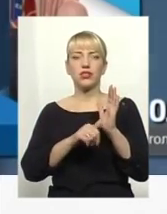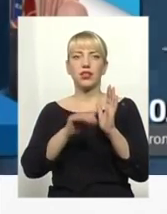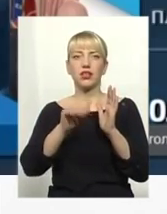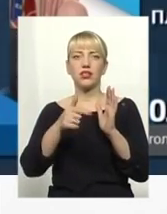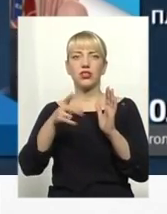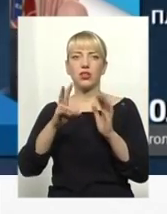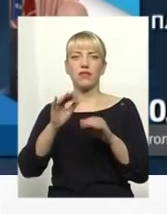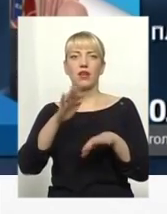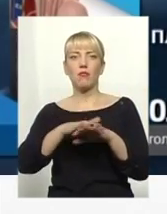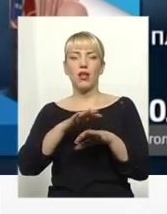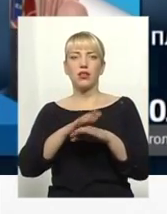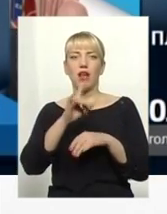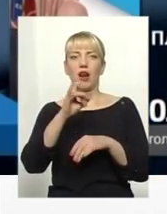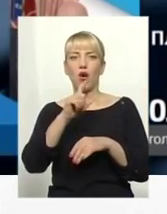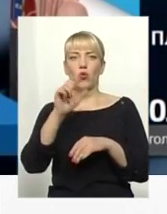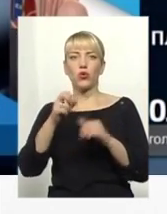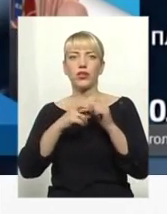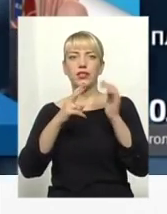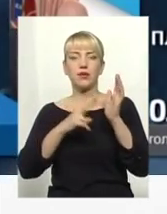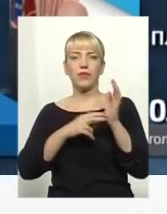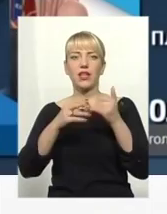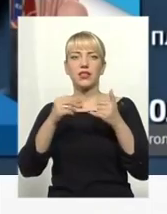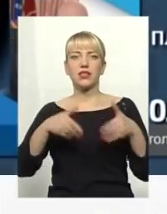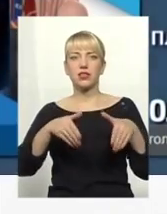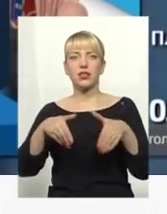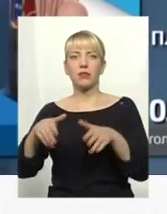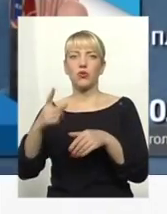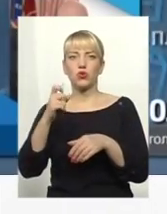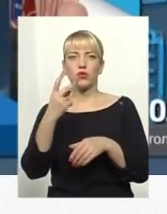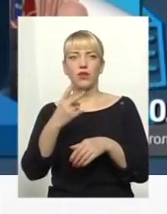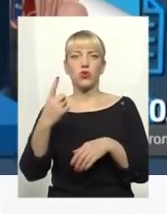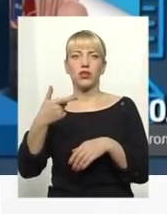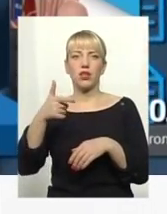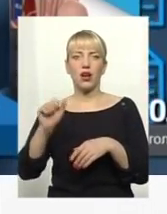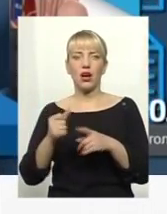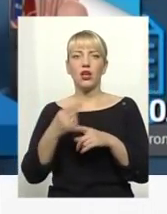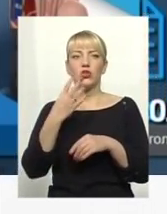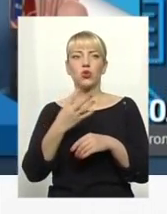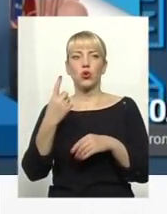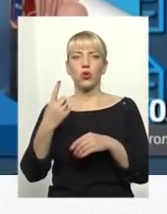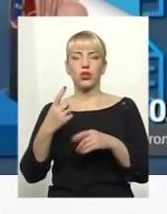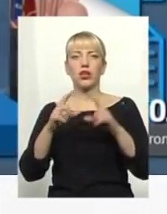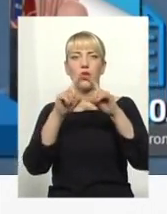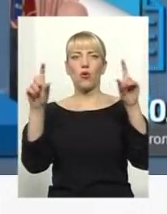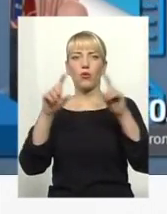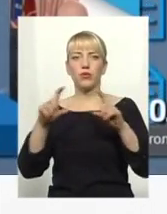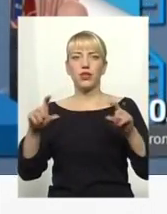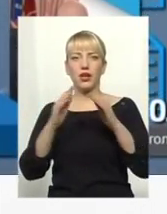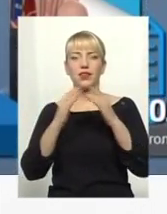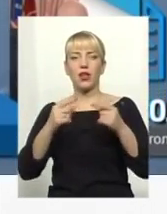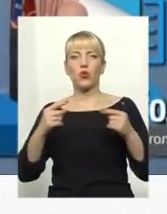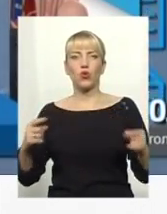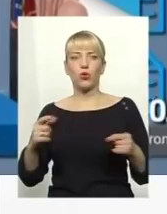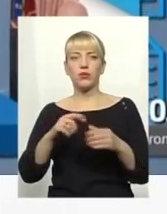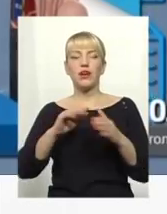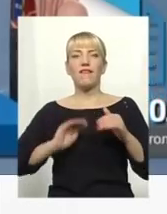рахунках. 17 земельних ділянок загальною площою, 121 гектар, 41 об'єкт нерухомості, фірму «Зарічча»